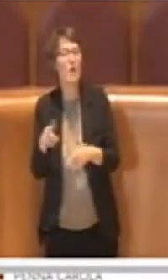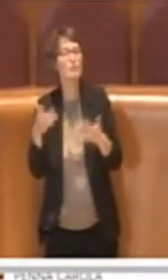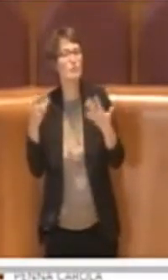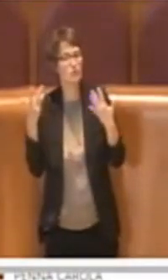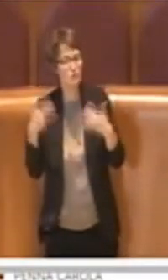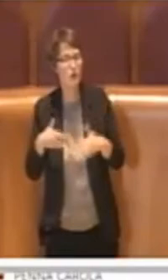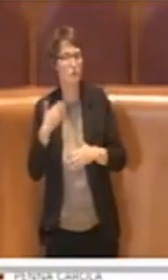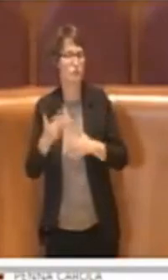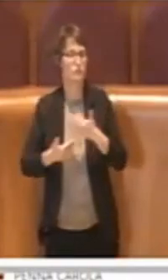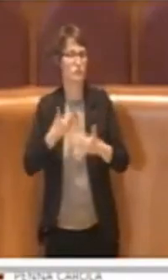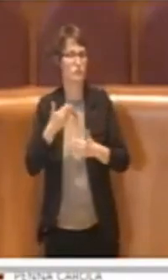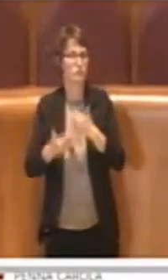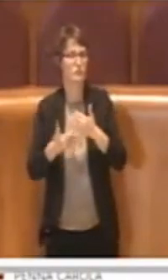dalla mozione, grazie.